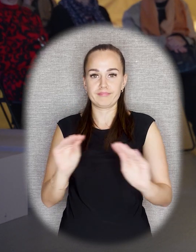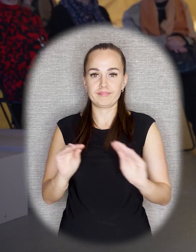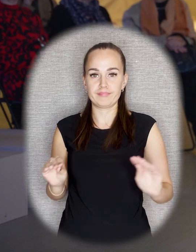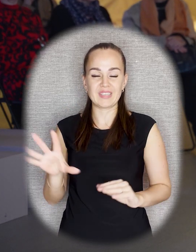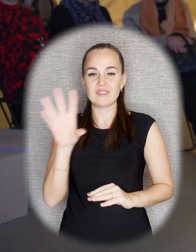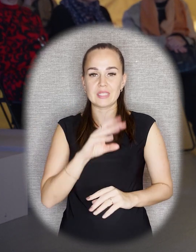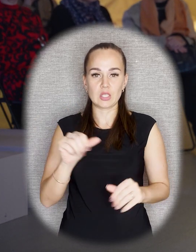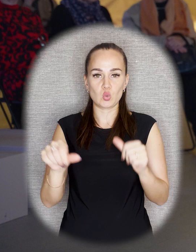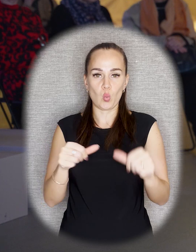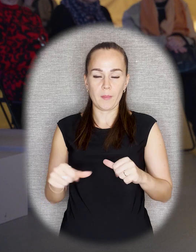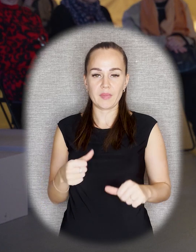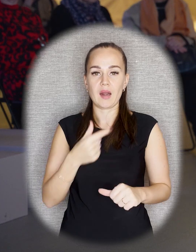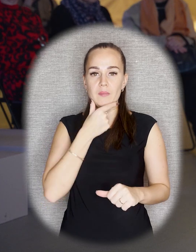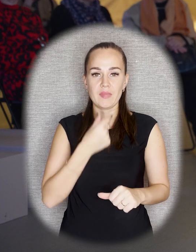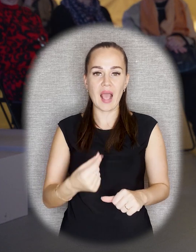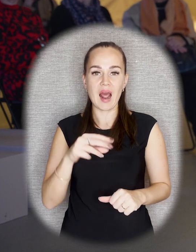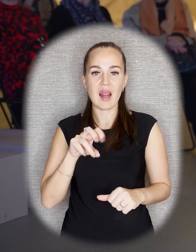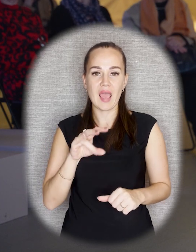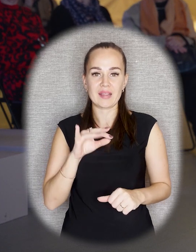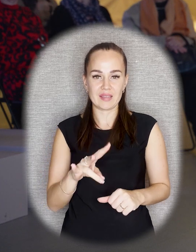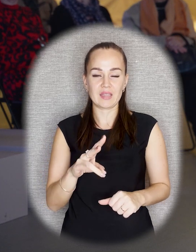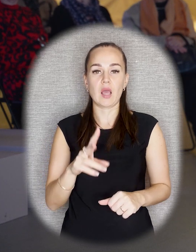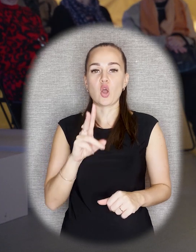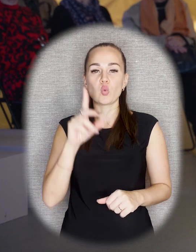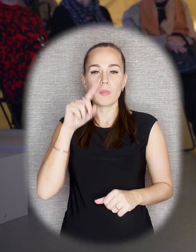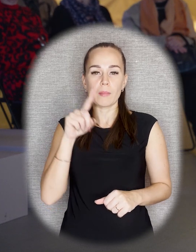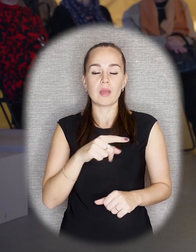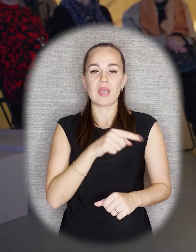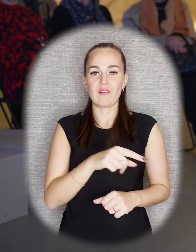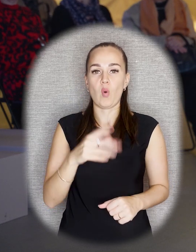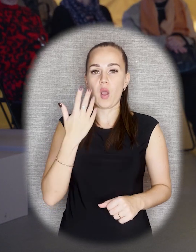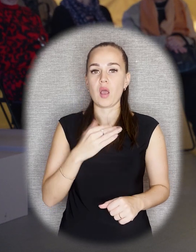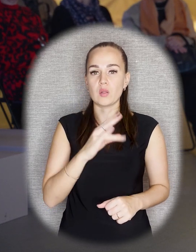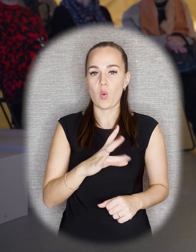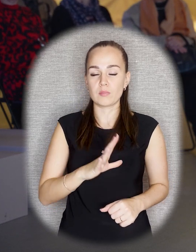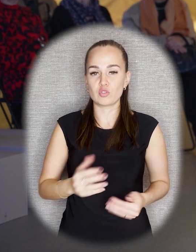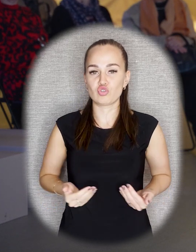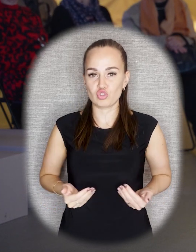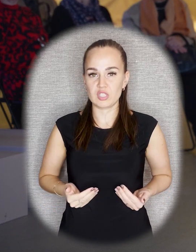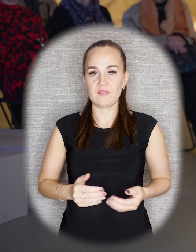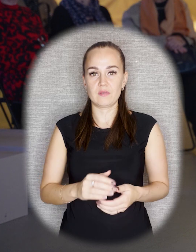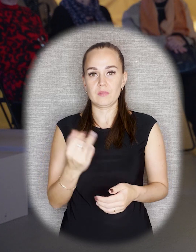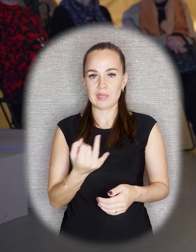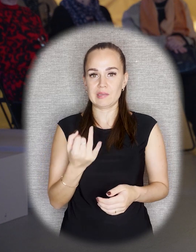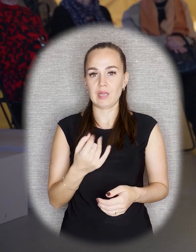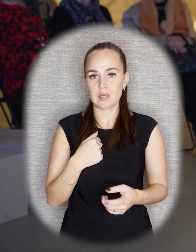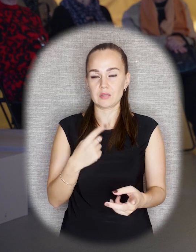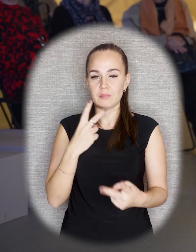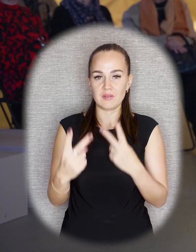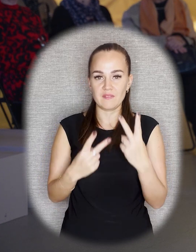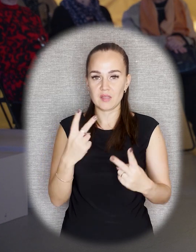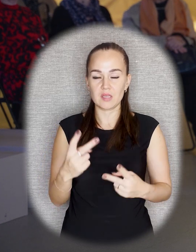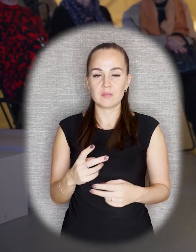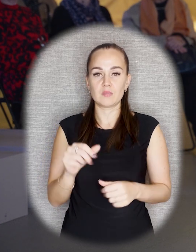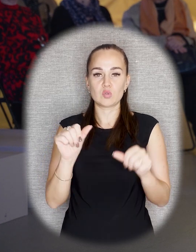когда начинают активно восстанавливать памятники Ленину. Все скульпторы активно над ними работают, особенно те, кто знал Ленина при жизни. Опять же, мы